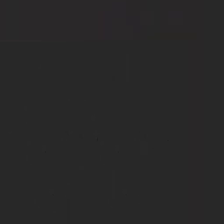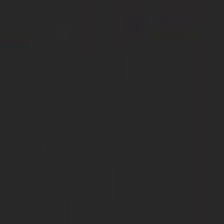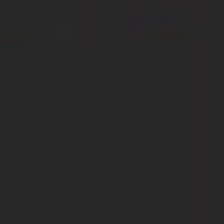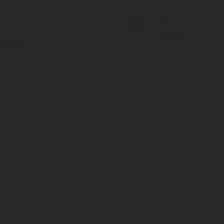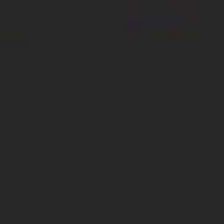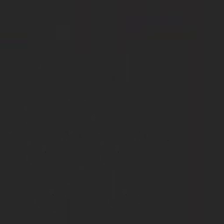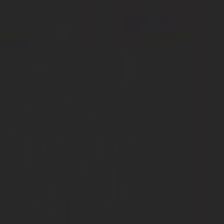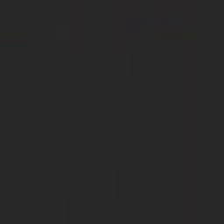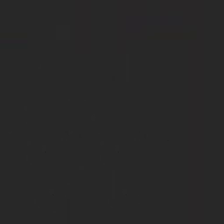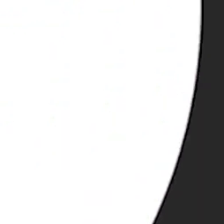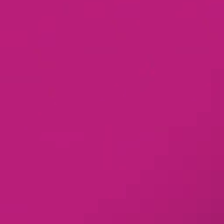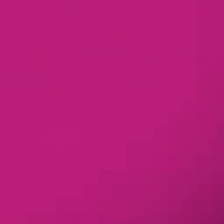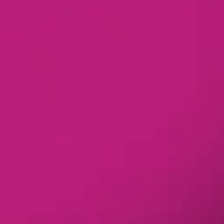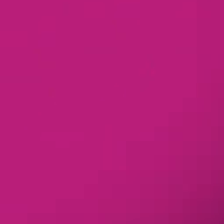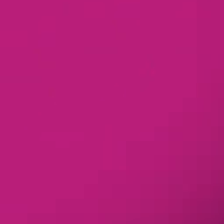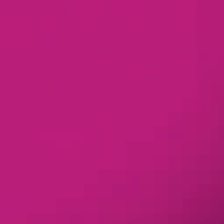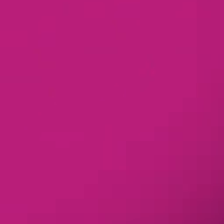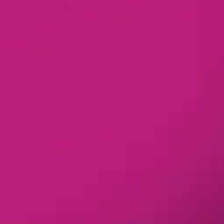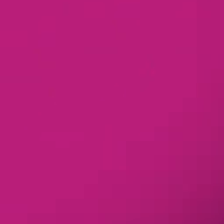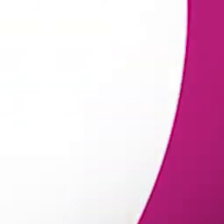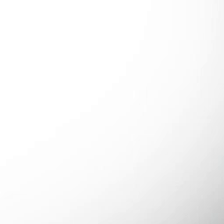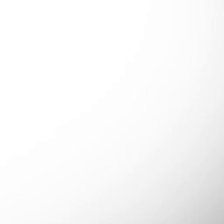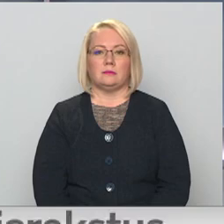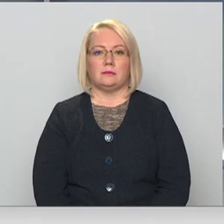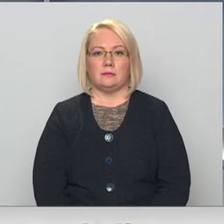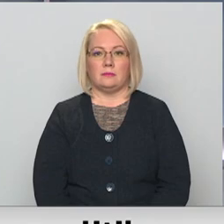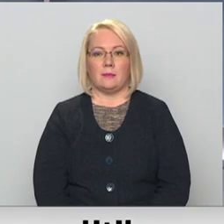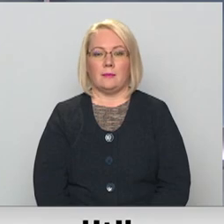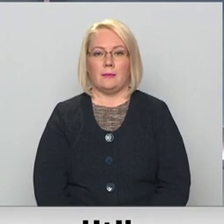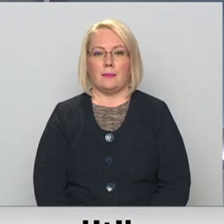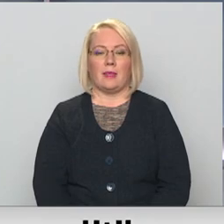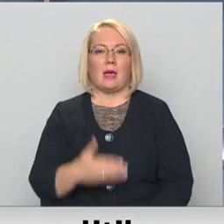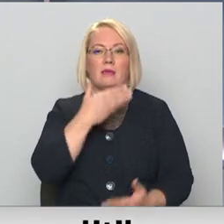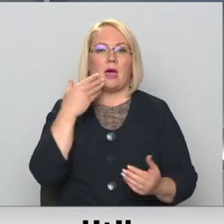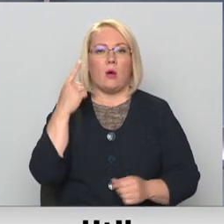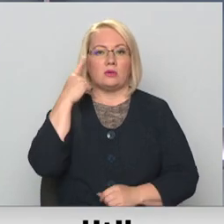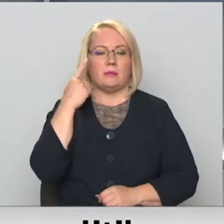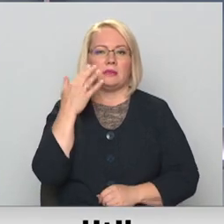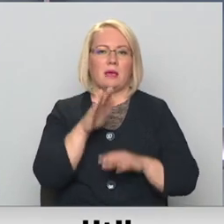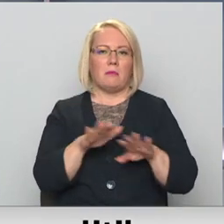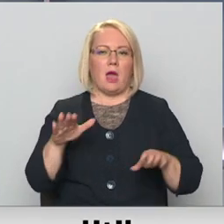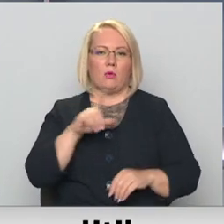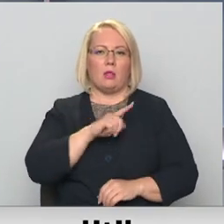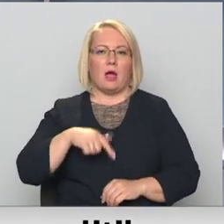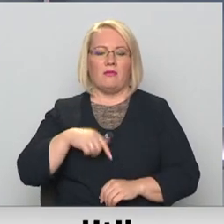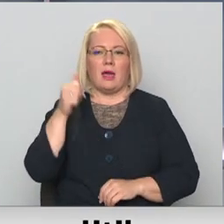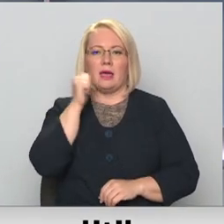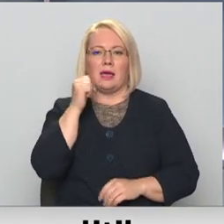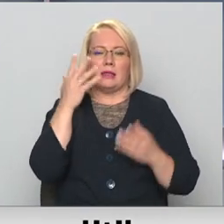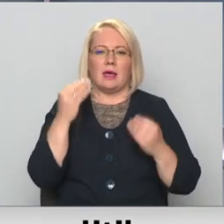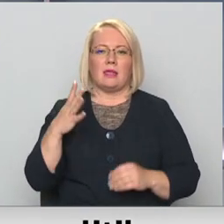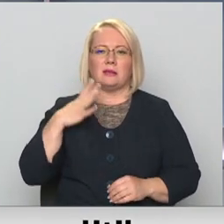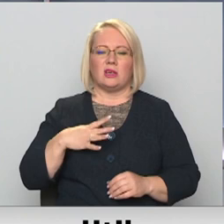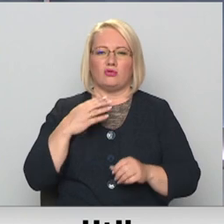Re! Viss ēters ir te! Nav zināmas, cik daudz bērnu Latvijā ikdienā cieši no